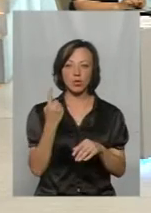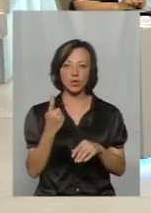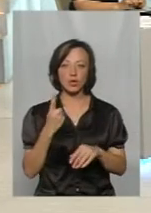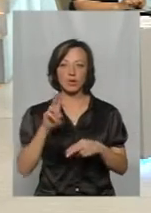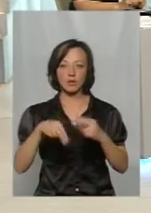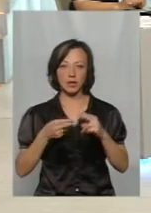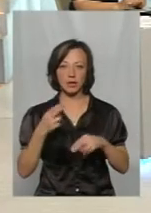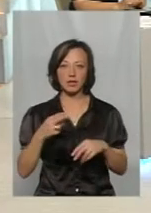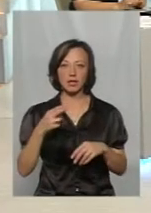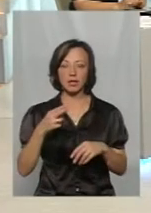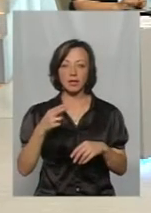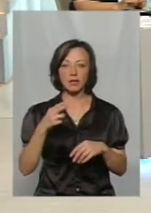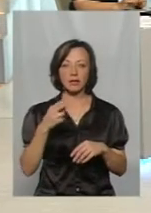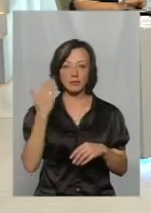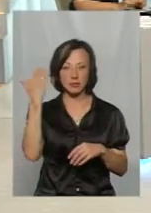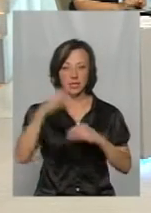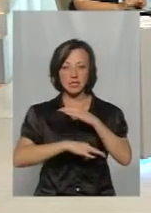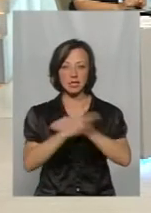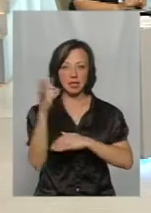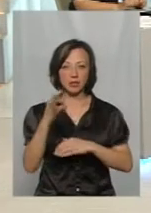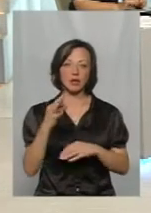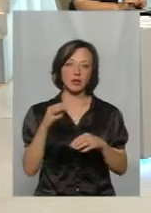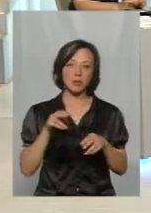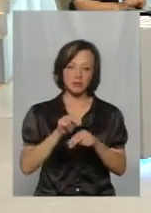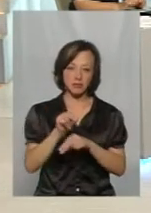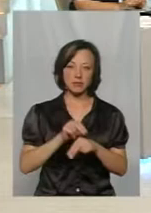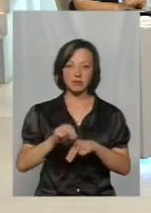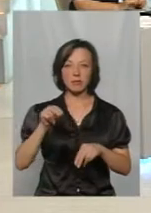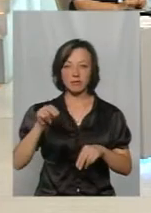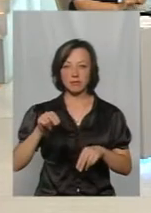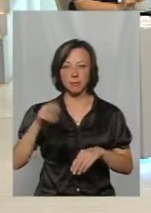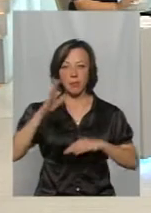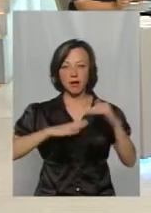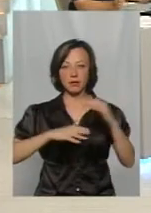гімнастик китайської, які володіють. Вони тільки лекції йдуть, там і практичні заняття.